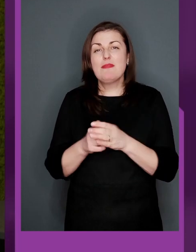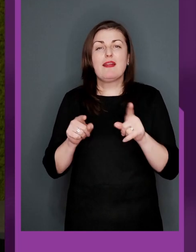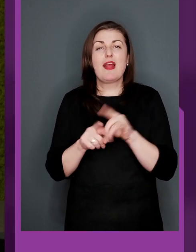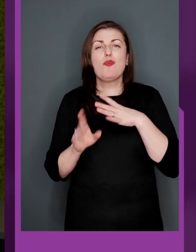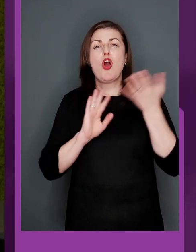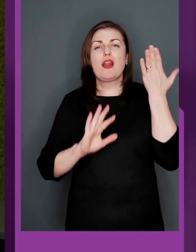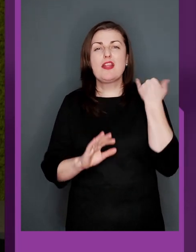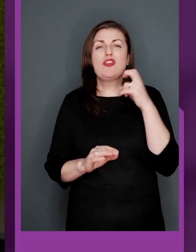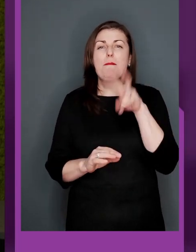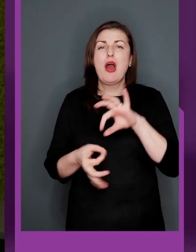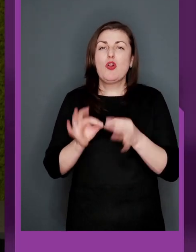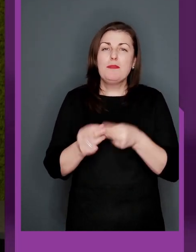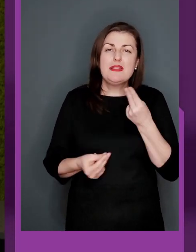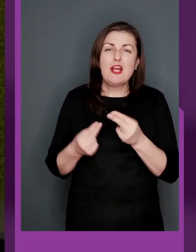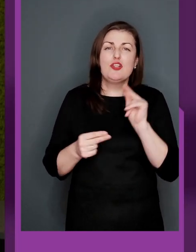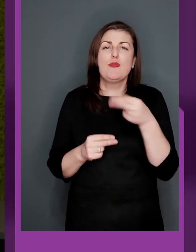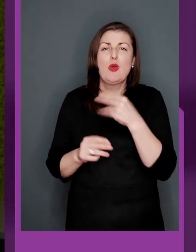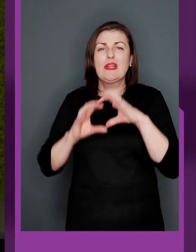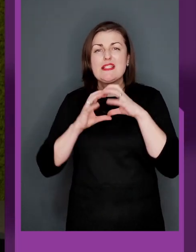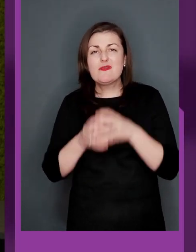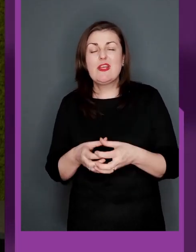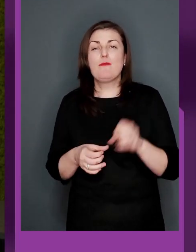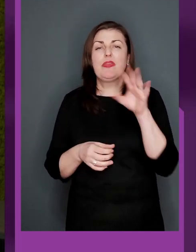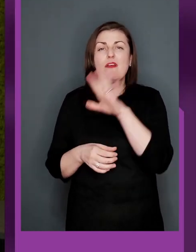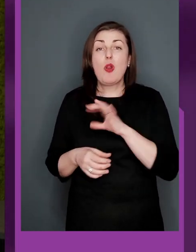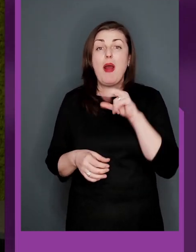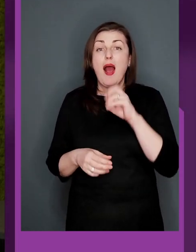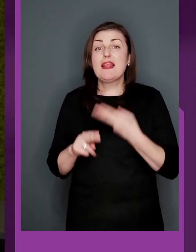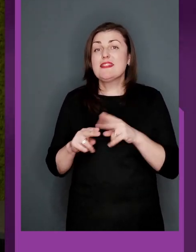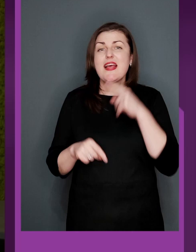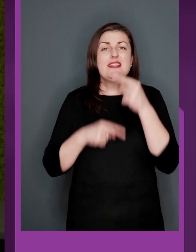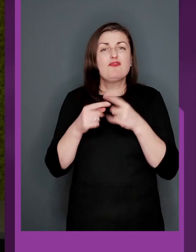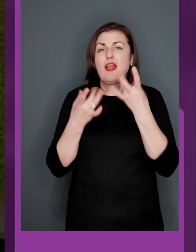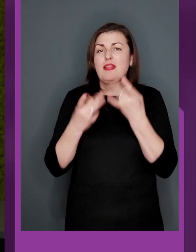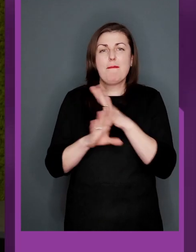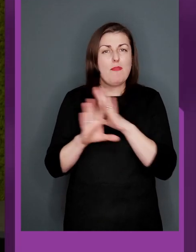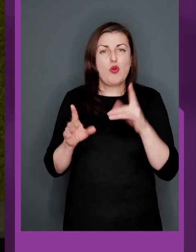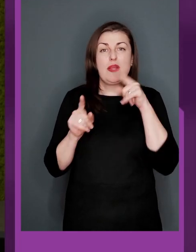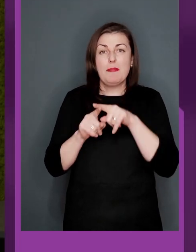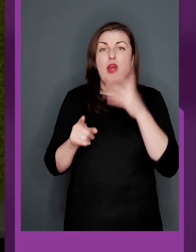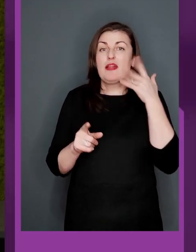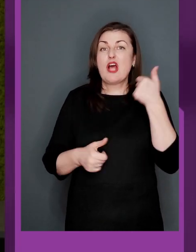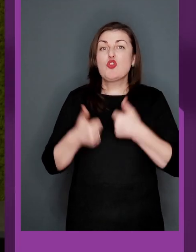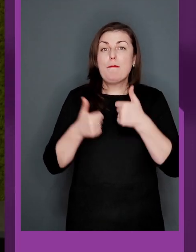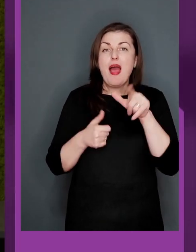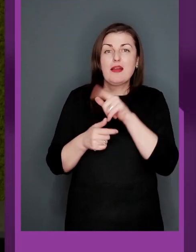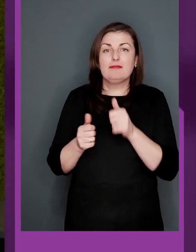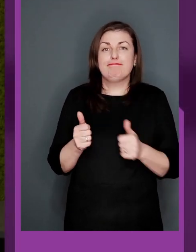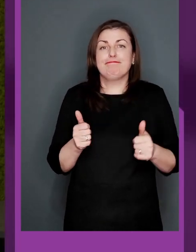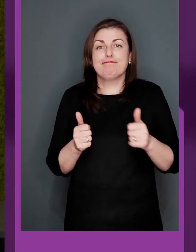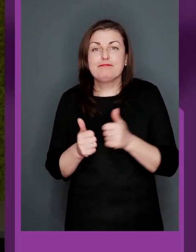в нас збірна. Так було раніше і на паралімпійських іграх, на Чемпіонатах світу, Європи. Але це завжди не просто. Тим більше, коли і